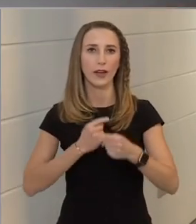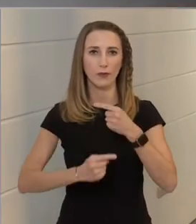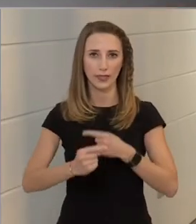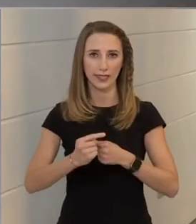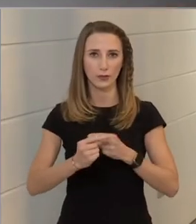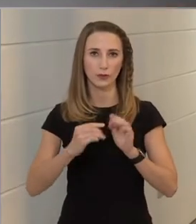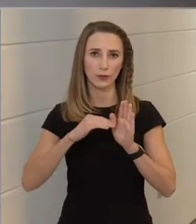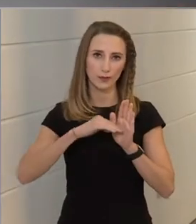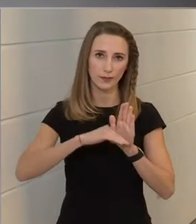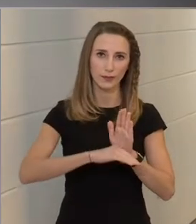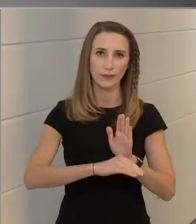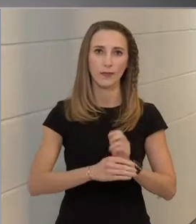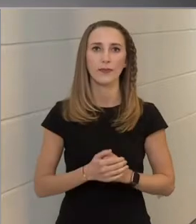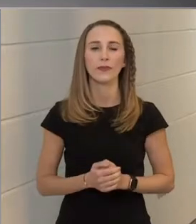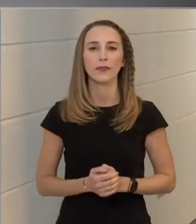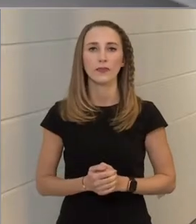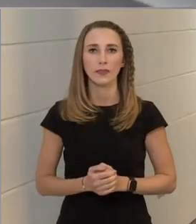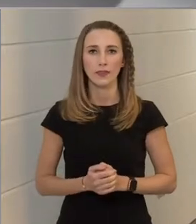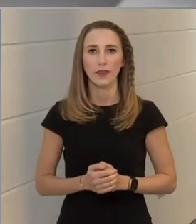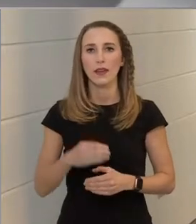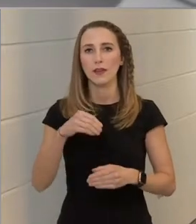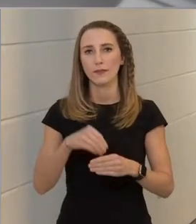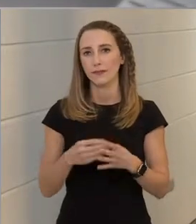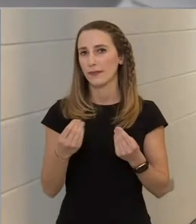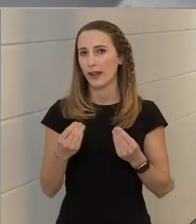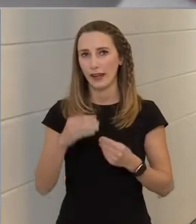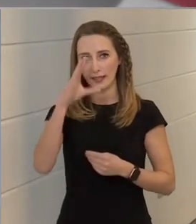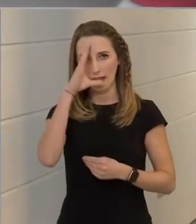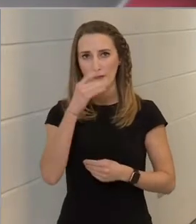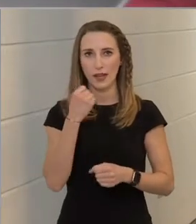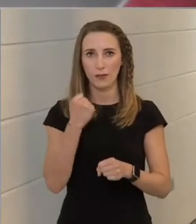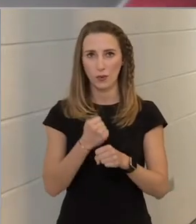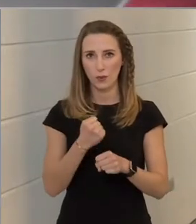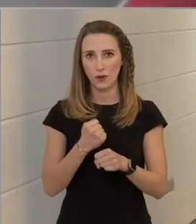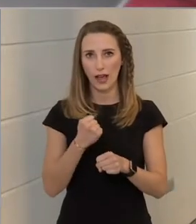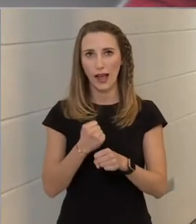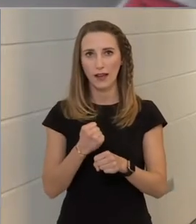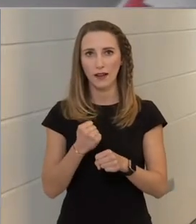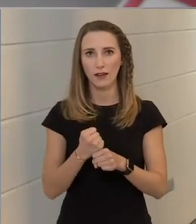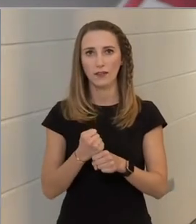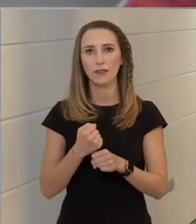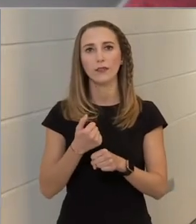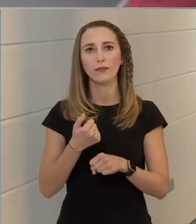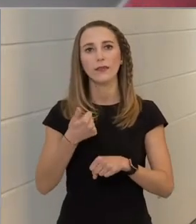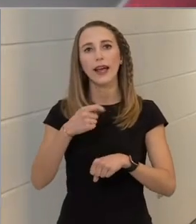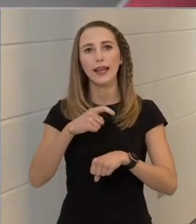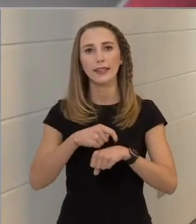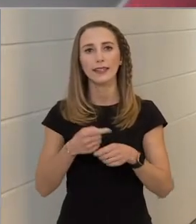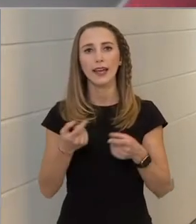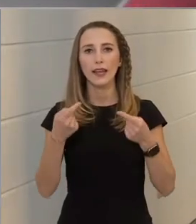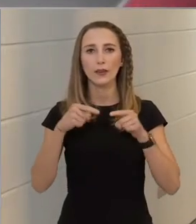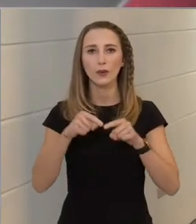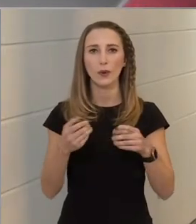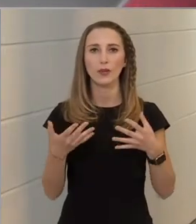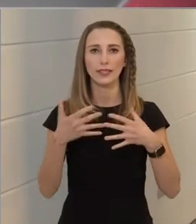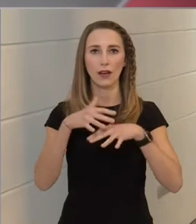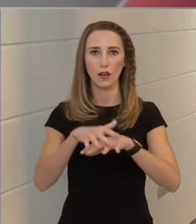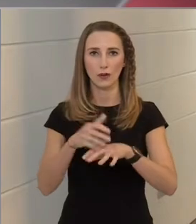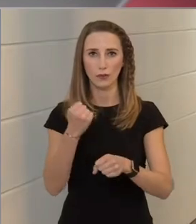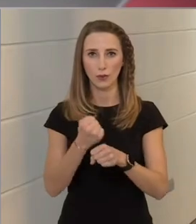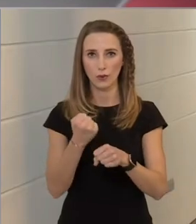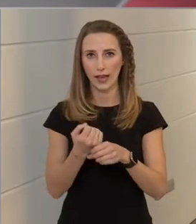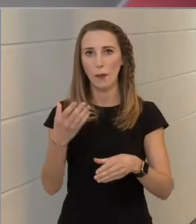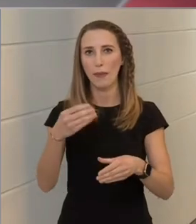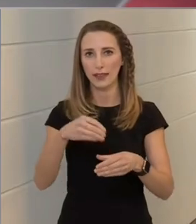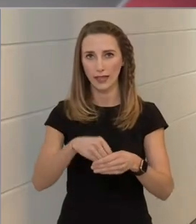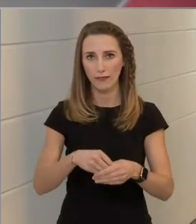Ebben rengeteg embernek a munkája, az egyidejű, összehangolt munkája benne van.